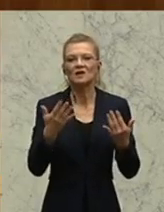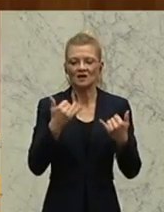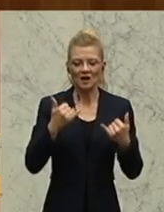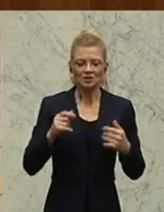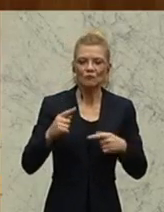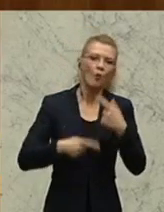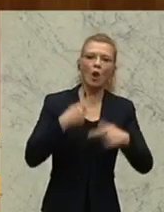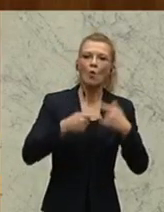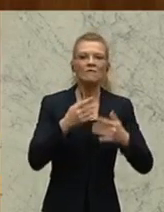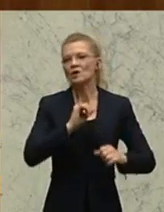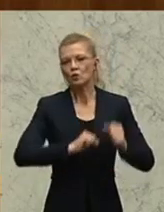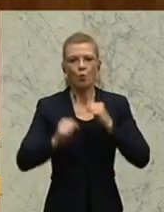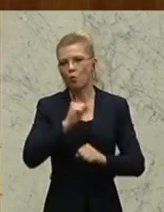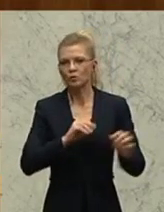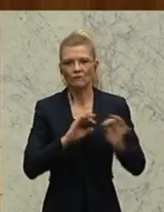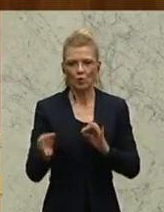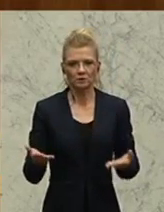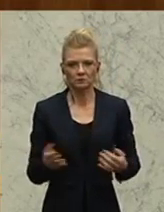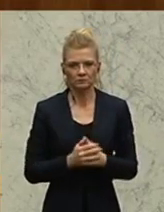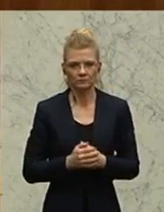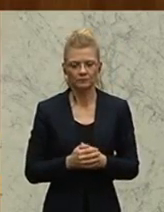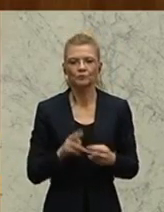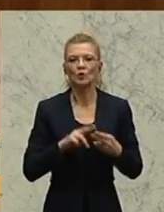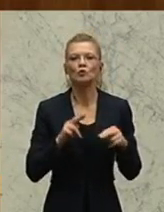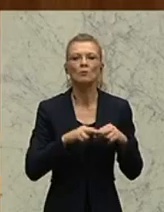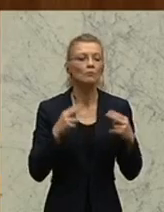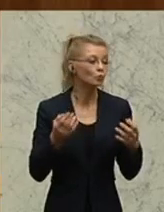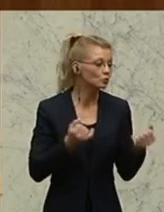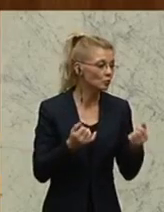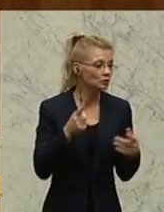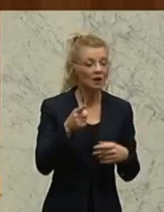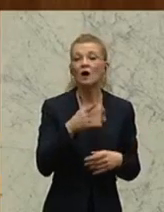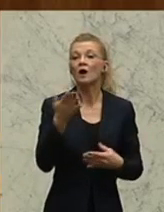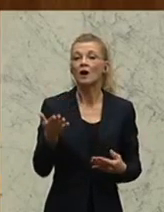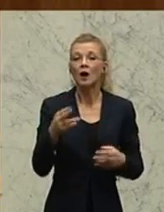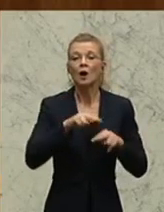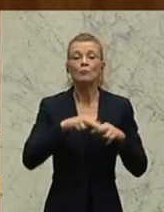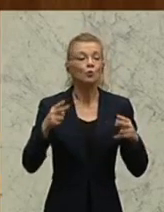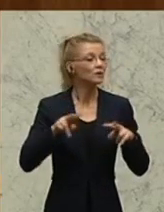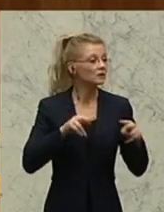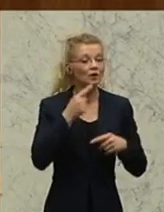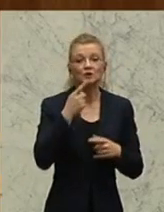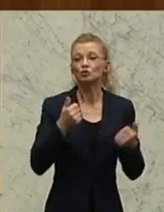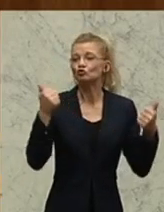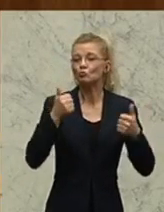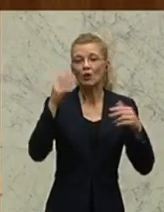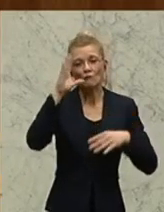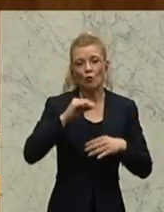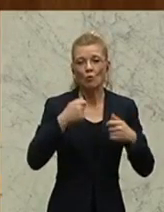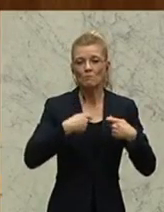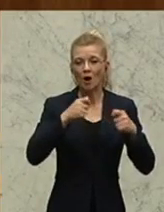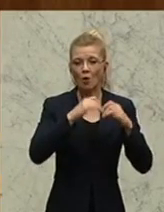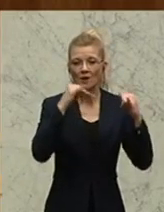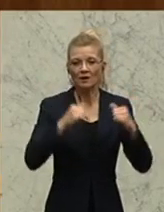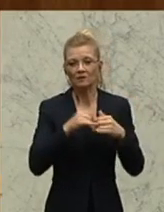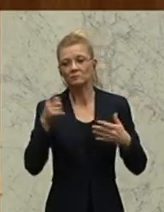bundespolitisch wird das von der Regierung hochgelobte Wohnbaupaket zum Flüchtlingspaket. Zehntausende Flüchtlinge